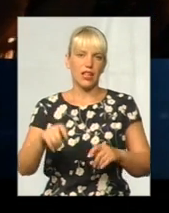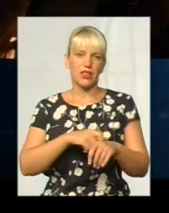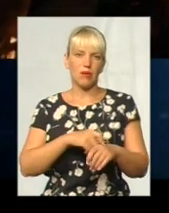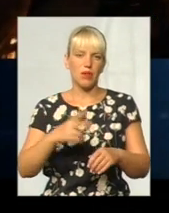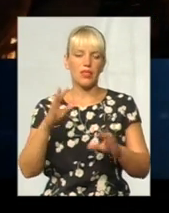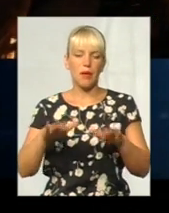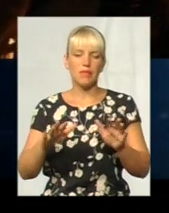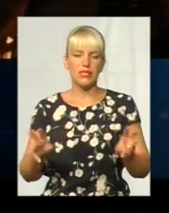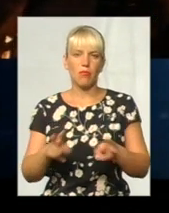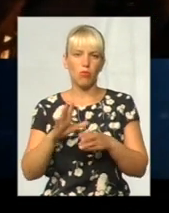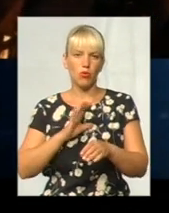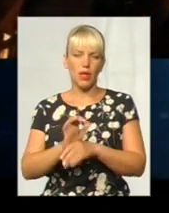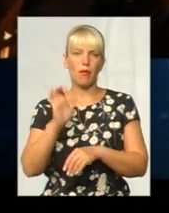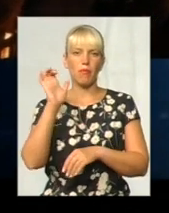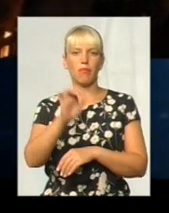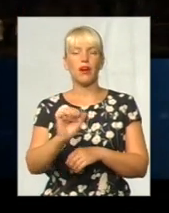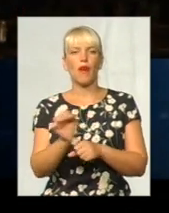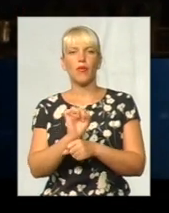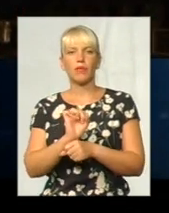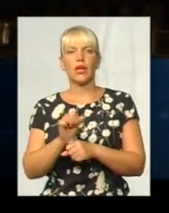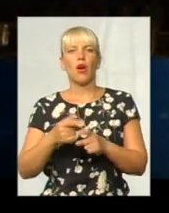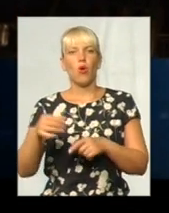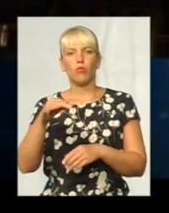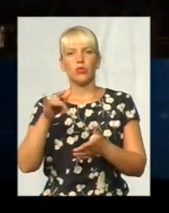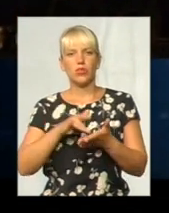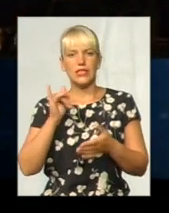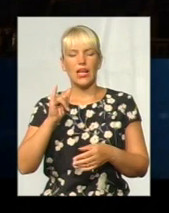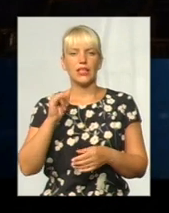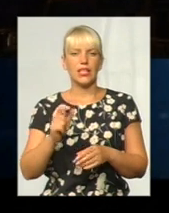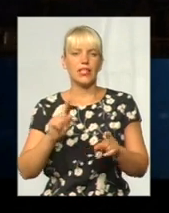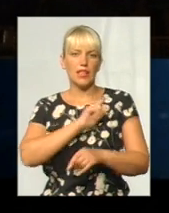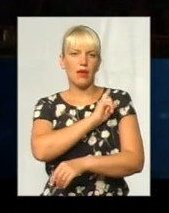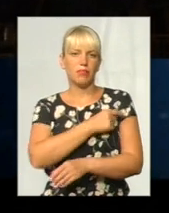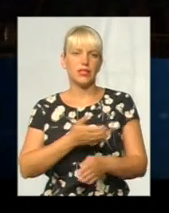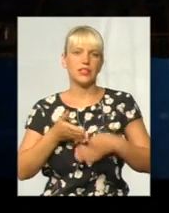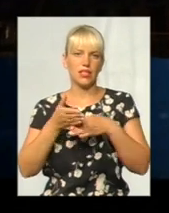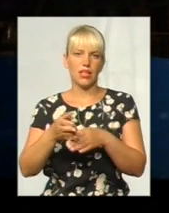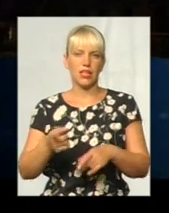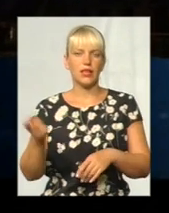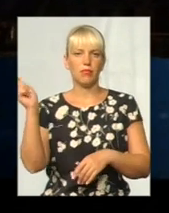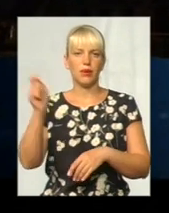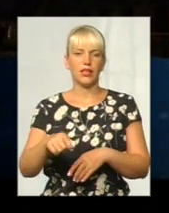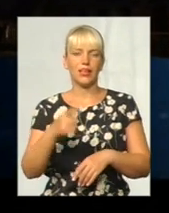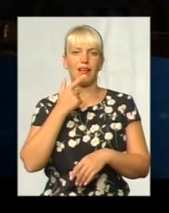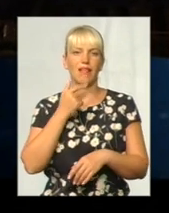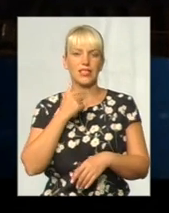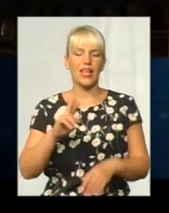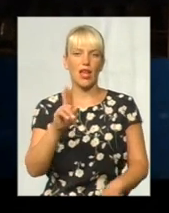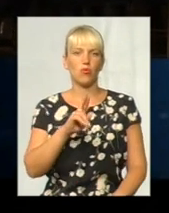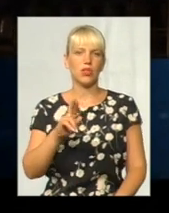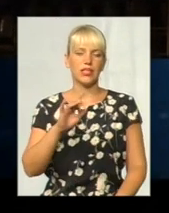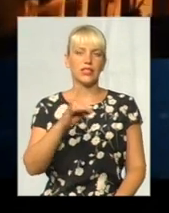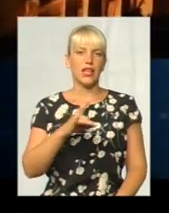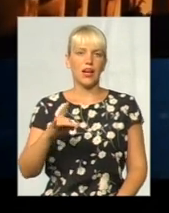направлено пожежно-рятувальні підрозділи обласного центру, а також на підсилені їм приїхали підрозділи Хмельницького, Красирівського та Єрмолинецького